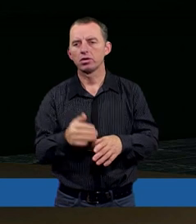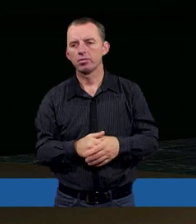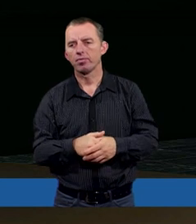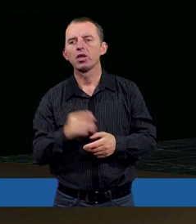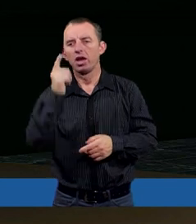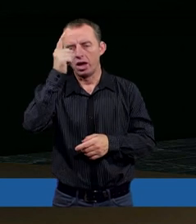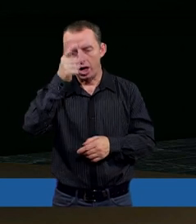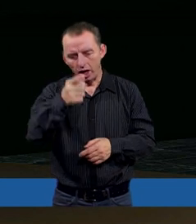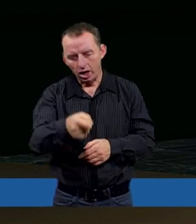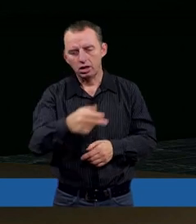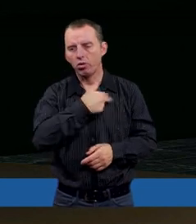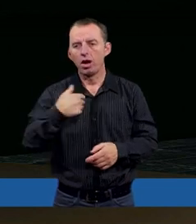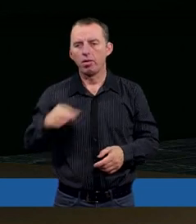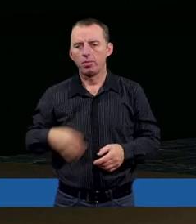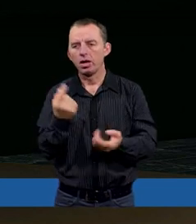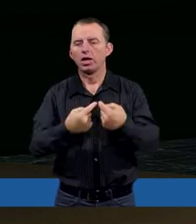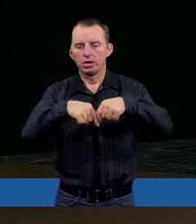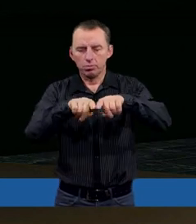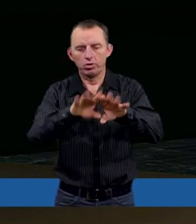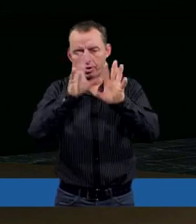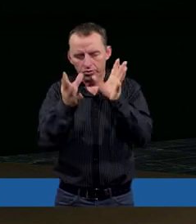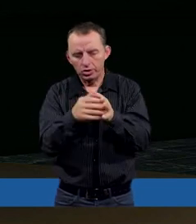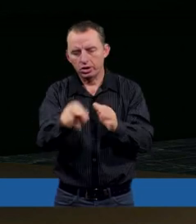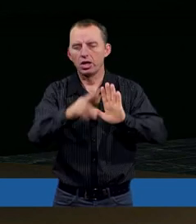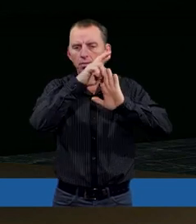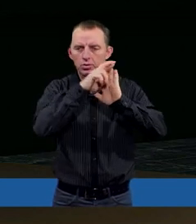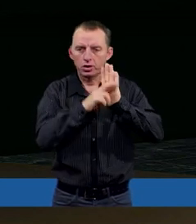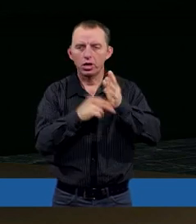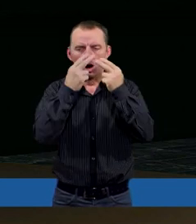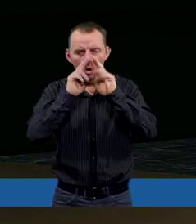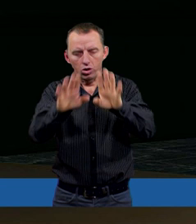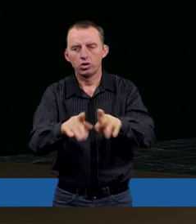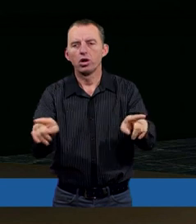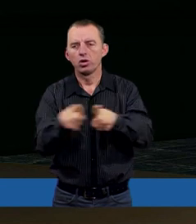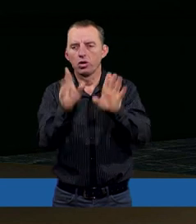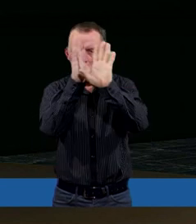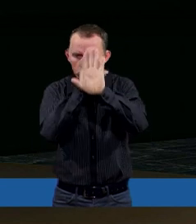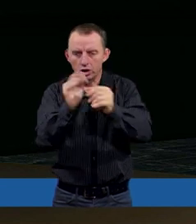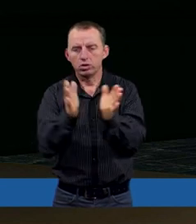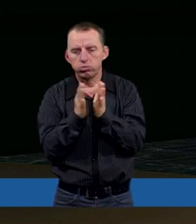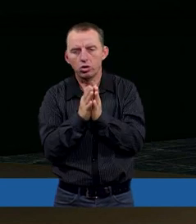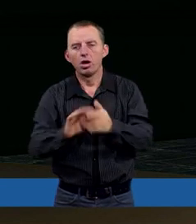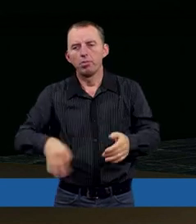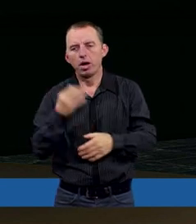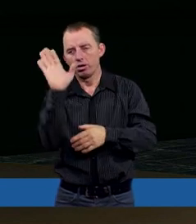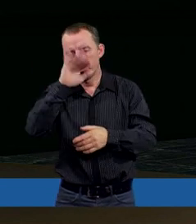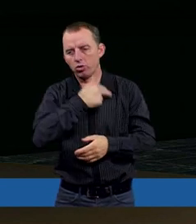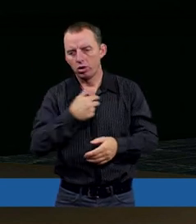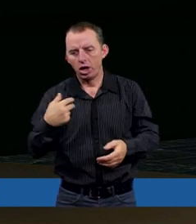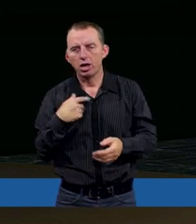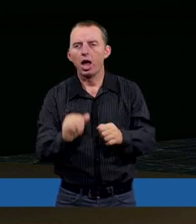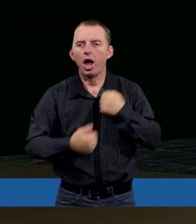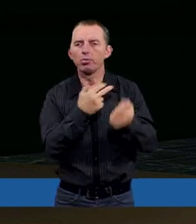I nakazał nam Pan spełniać te wszystkie przepisy, okazywać cześć zbożną Panu, Bogu Naszemu,